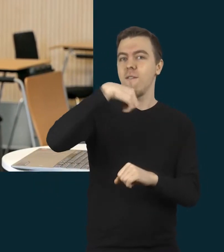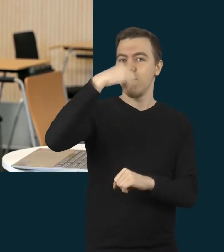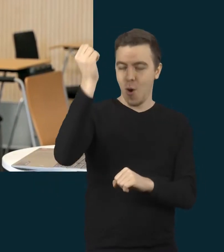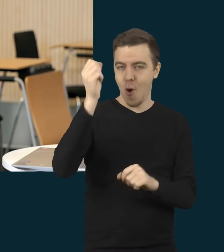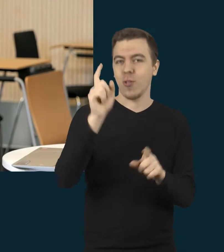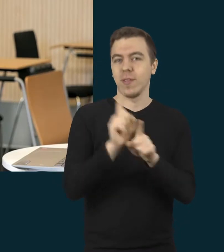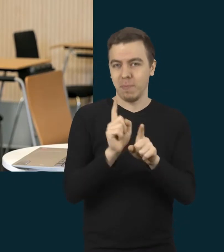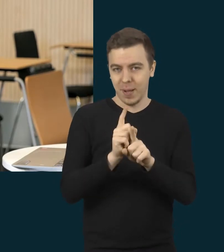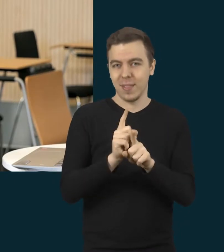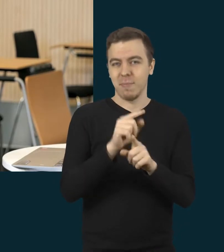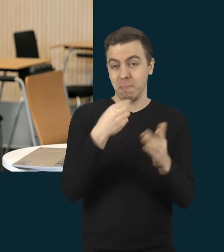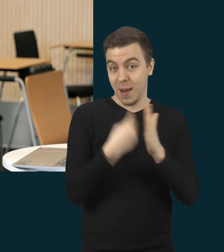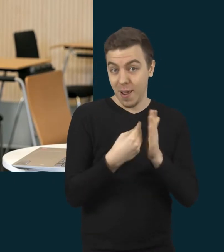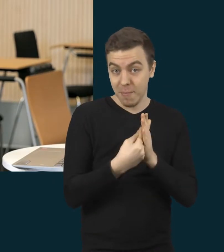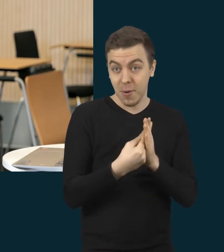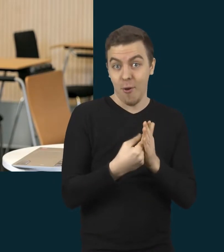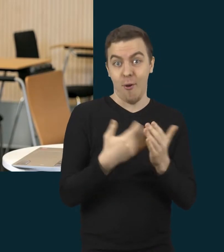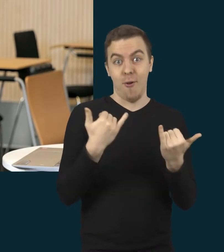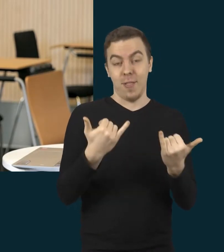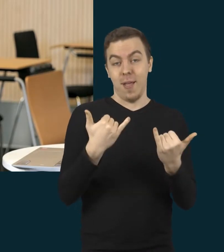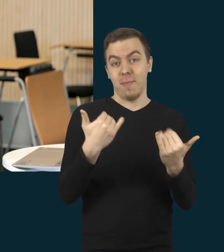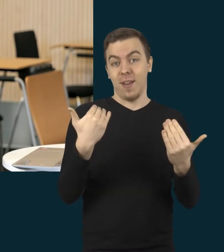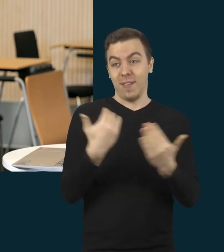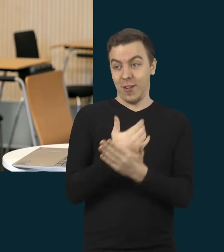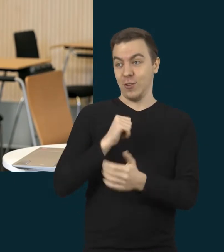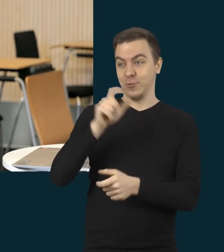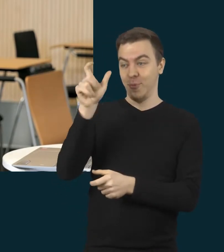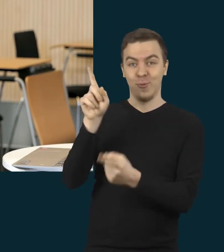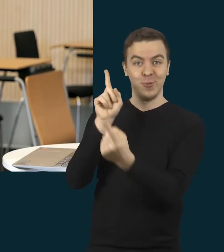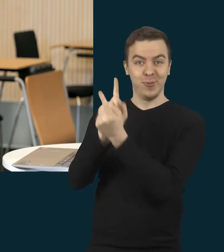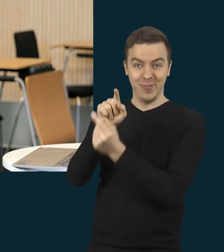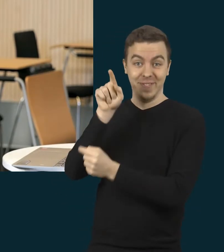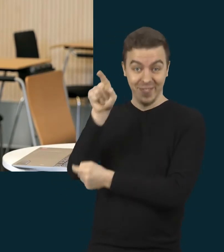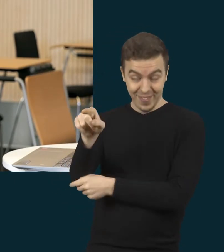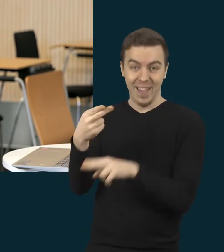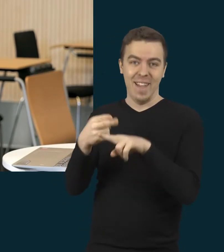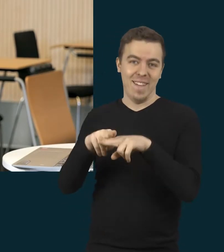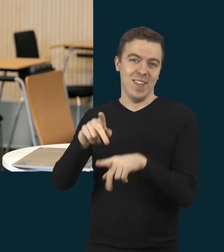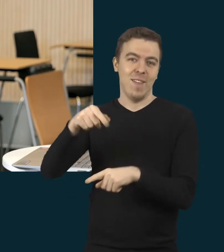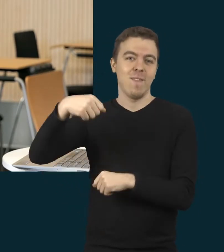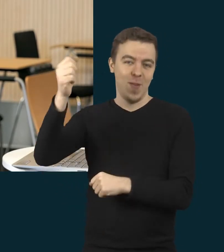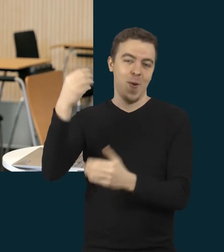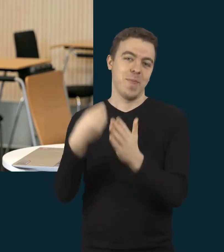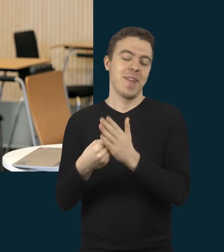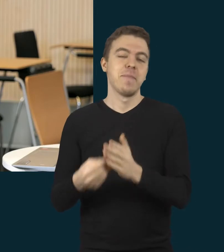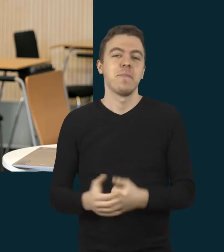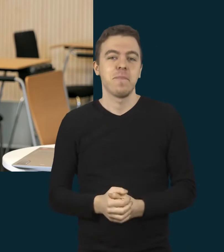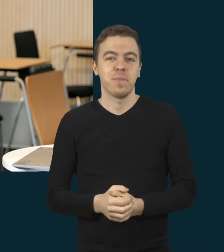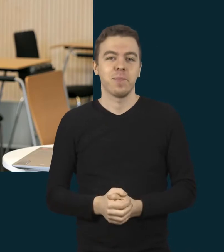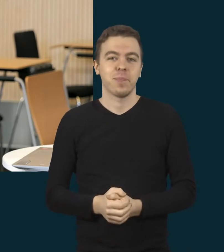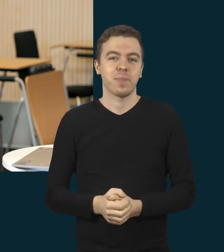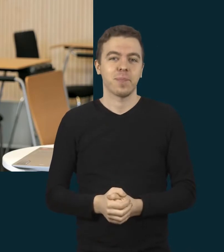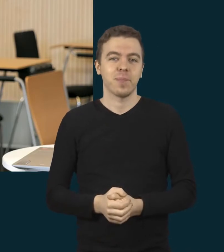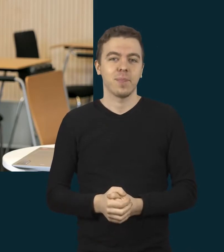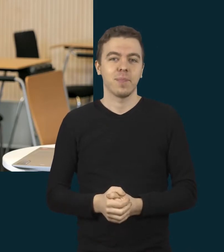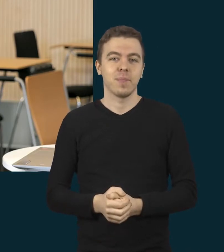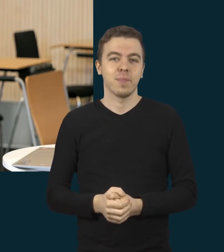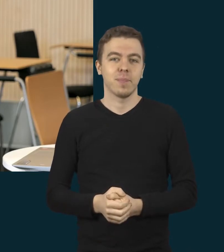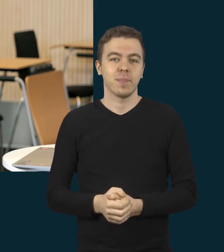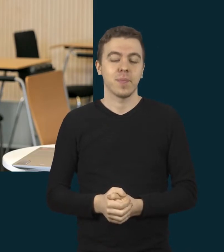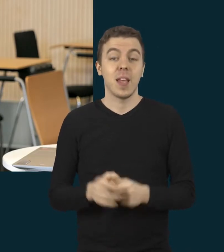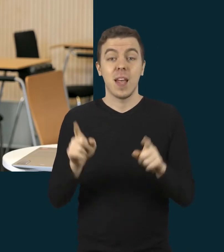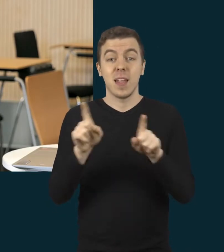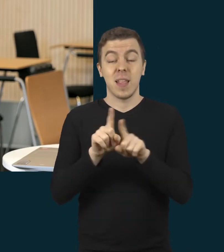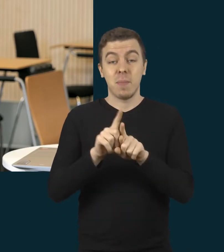lūkšėnės premiją. Dabar turiu didžiulę garbę būti ir pašnekojų tokios mėns. Taip pat